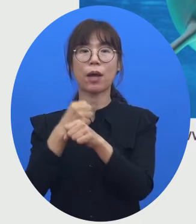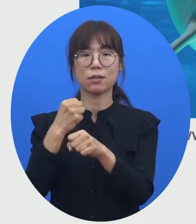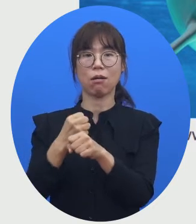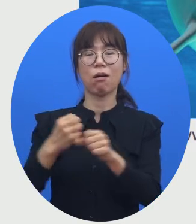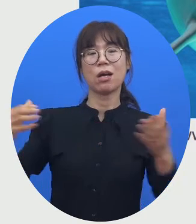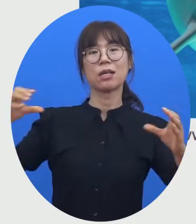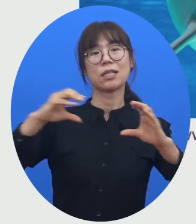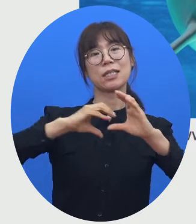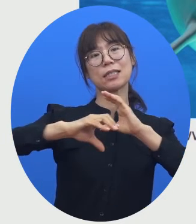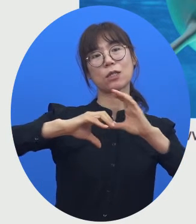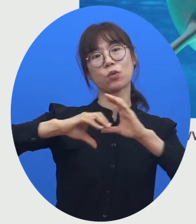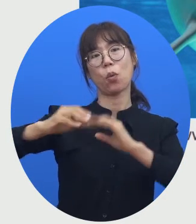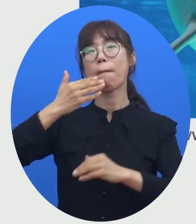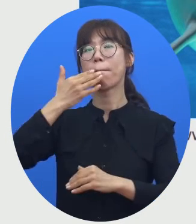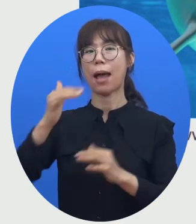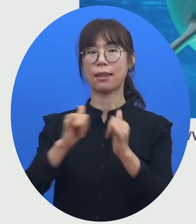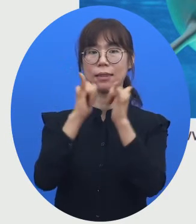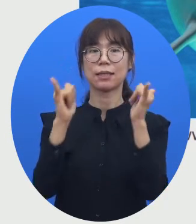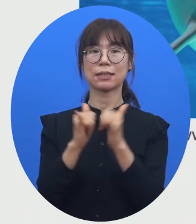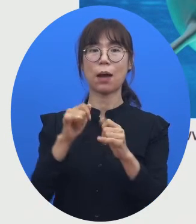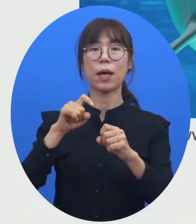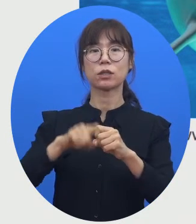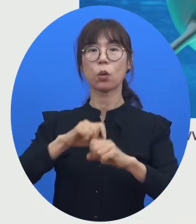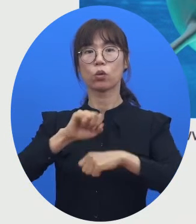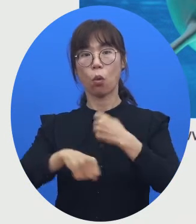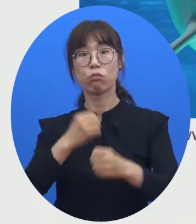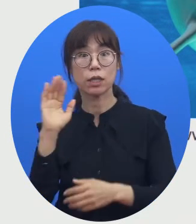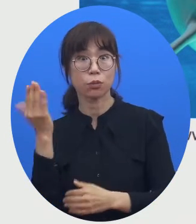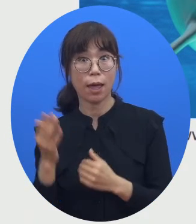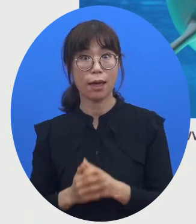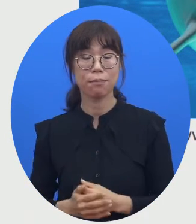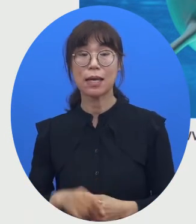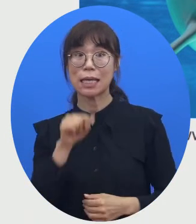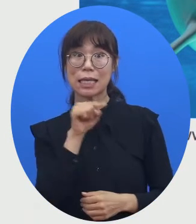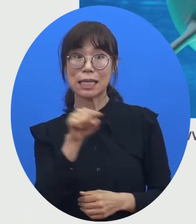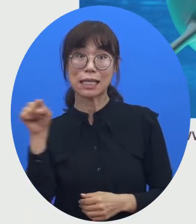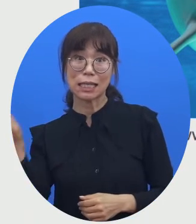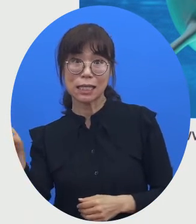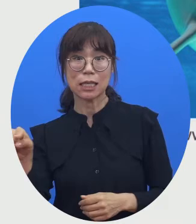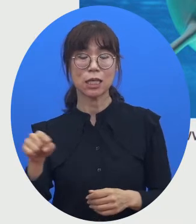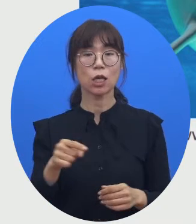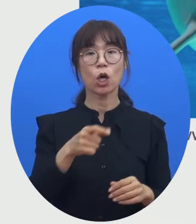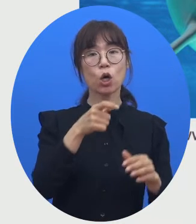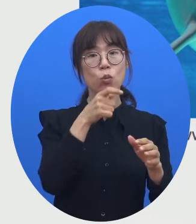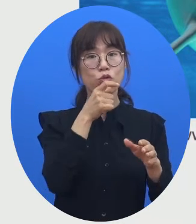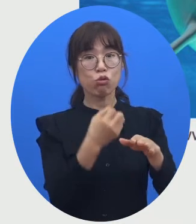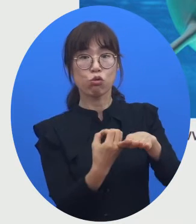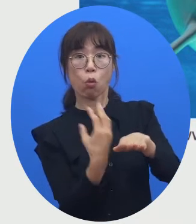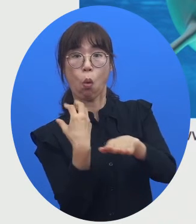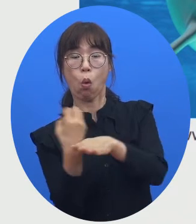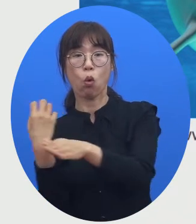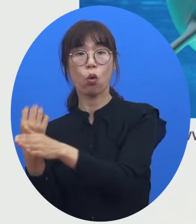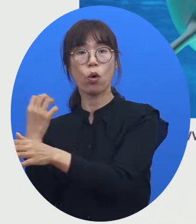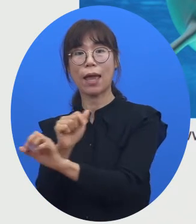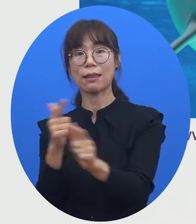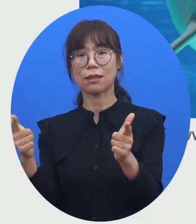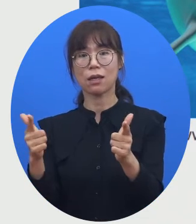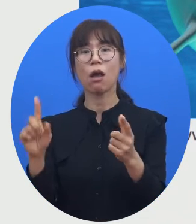그러면 이런 사회적 동물인 돌고래가 도대체 어떻게 음파를 이용해서